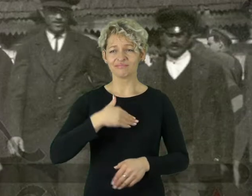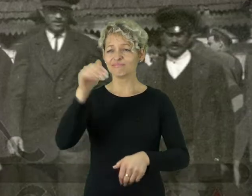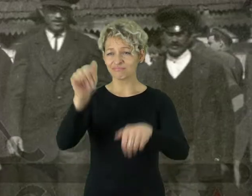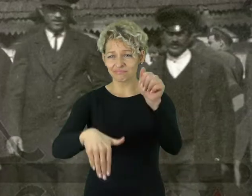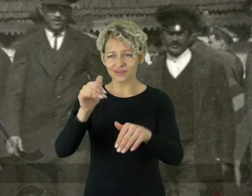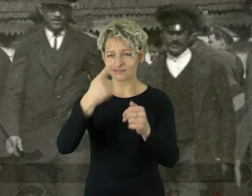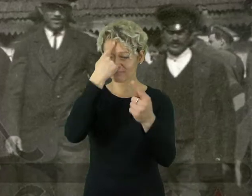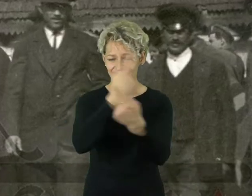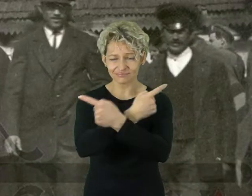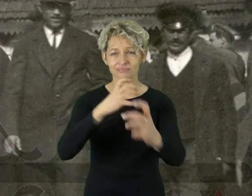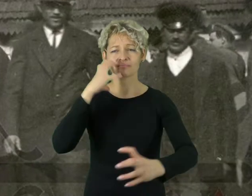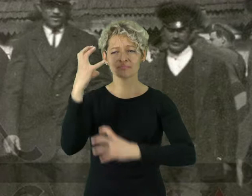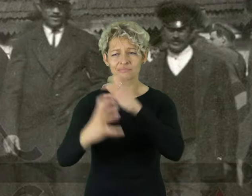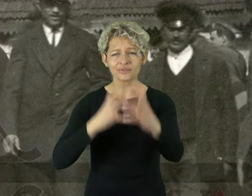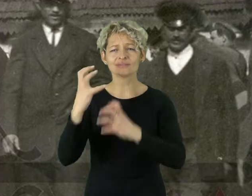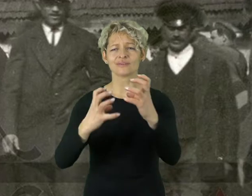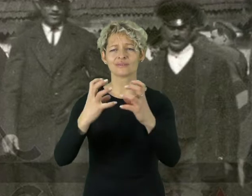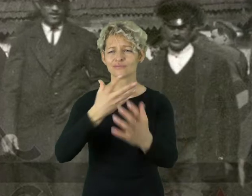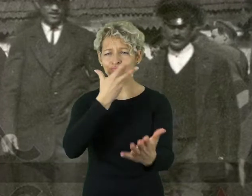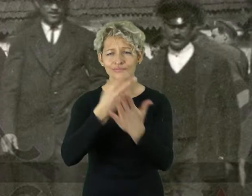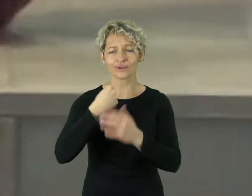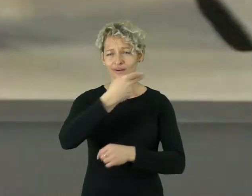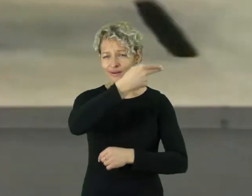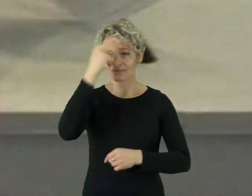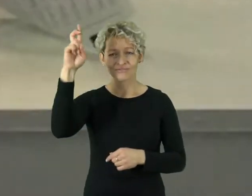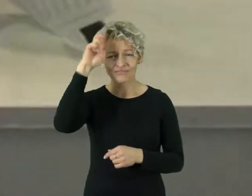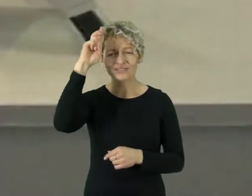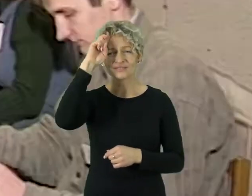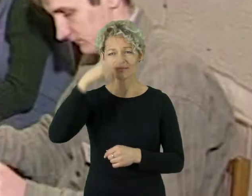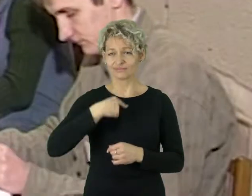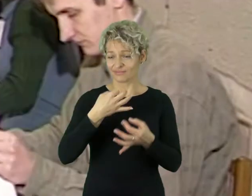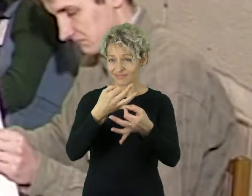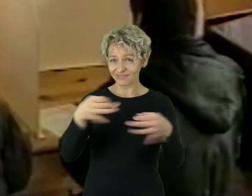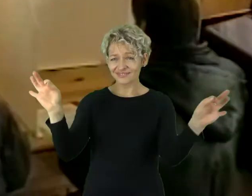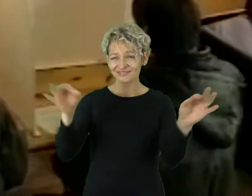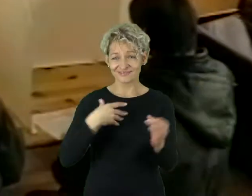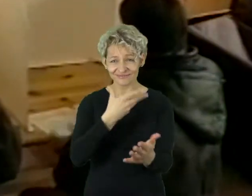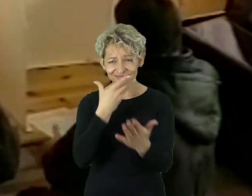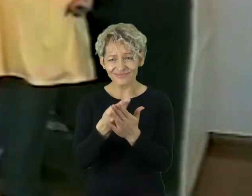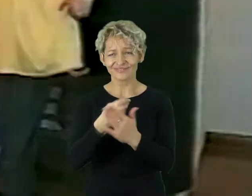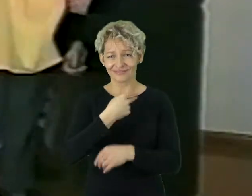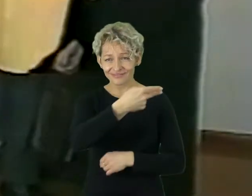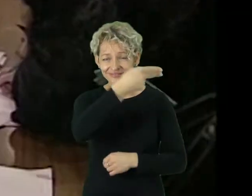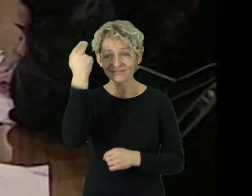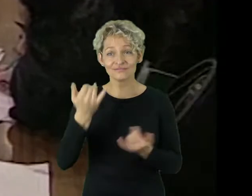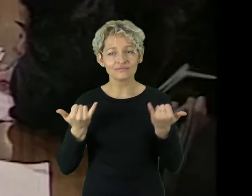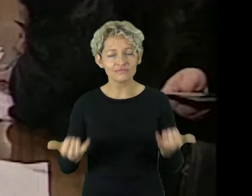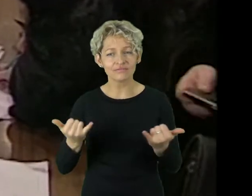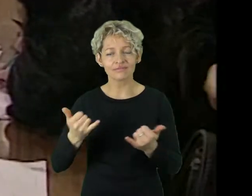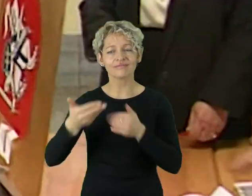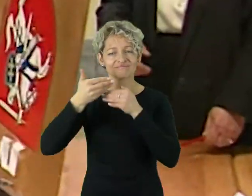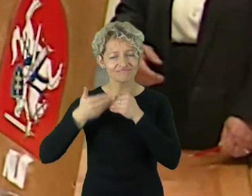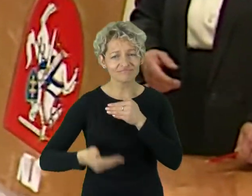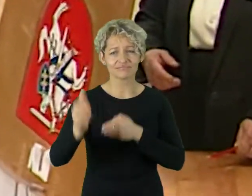teisė balsuoti skelbė pasauliui. Turime valstybę, esame jos piliečiai. Aš laisvas lemti savo šalies šiandieną ir